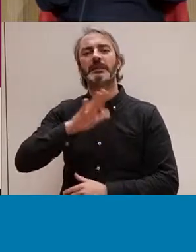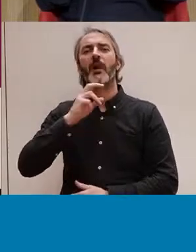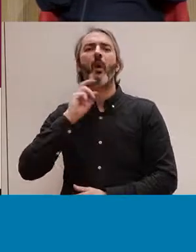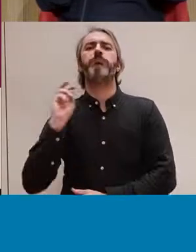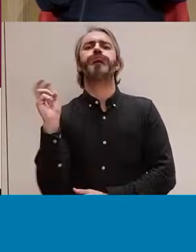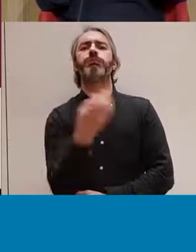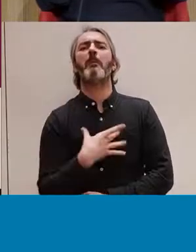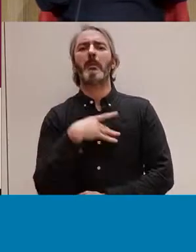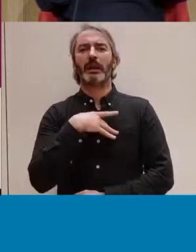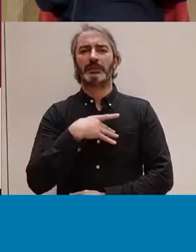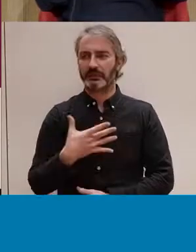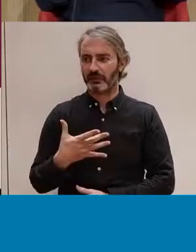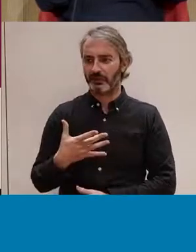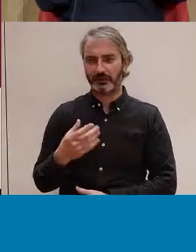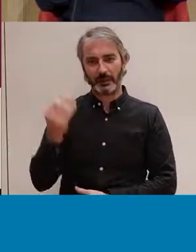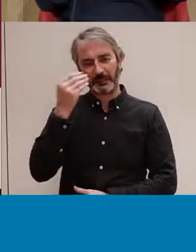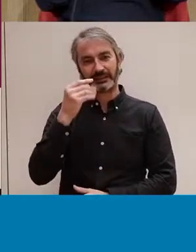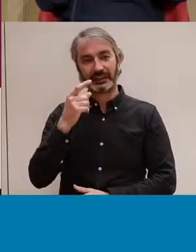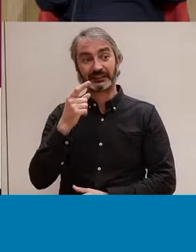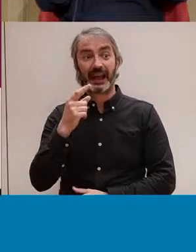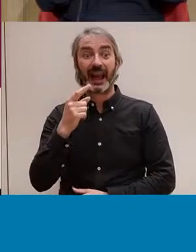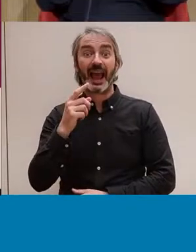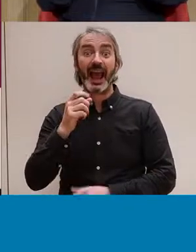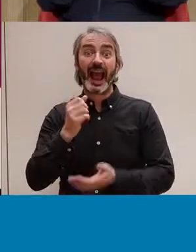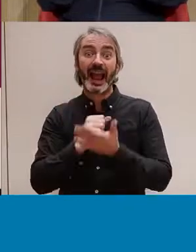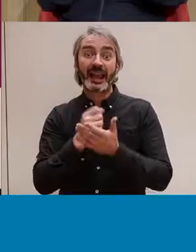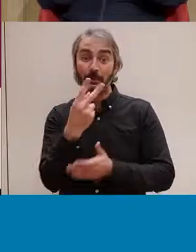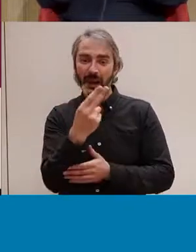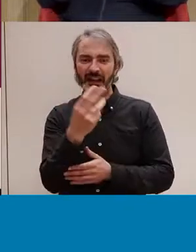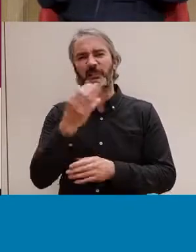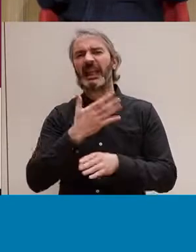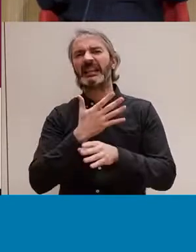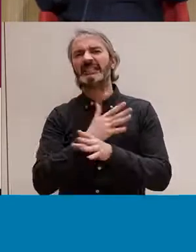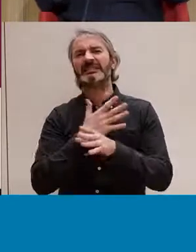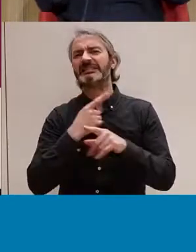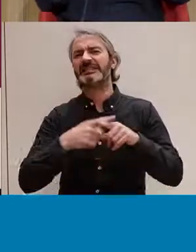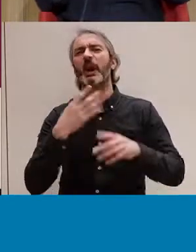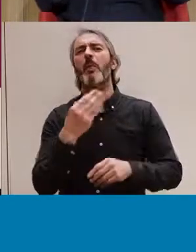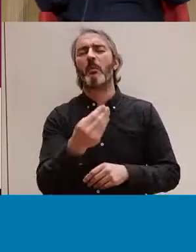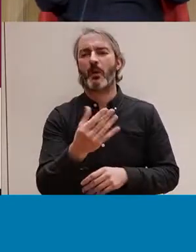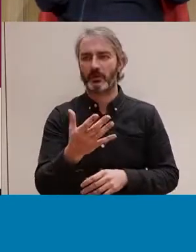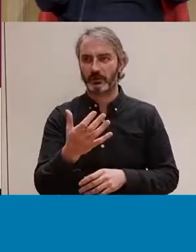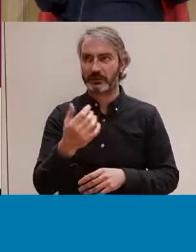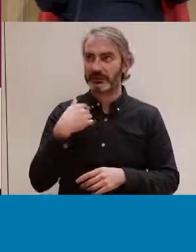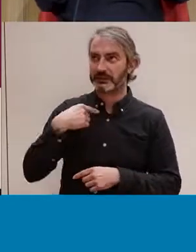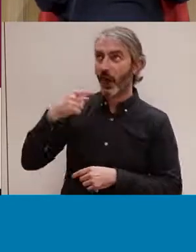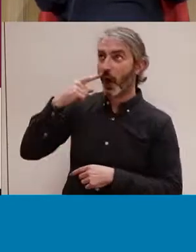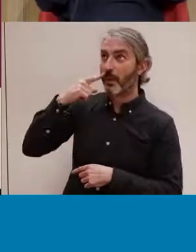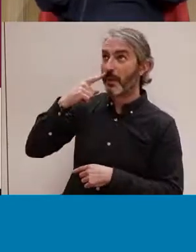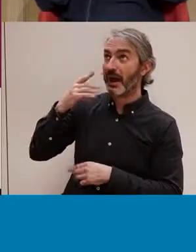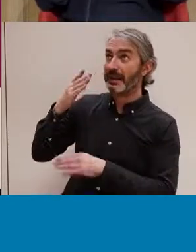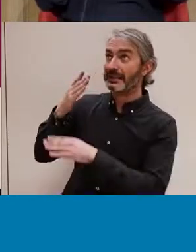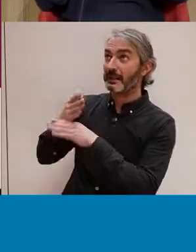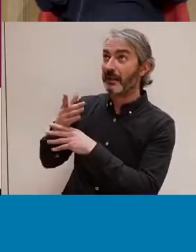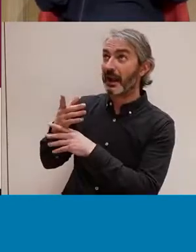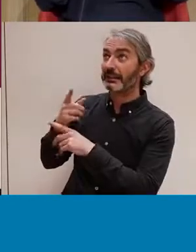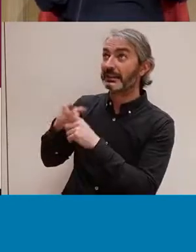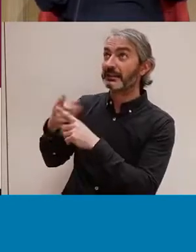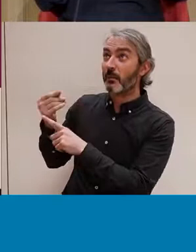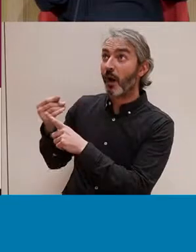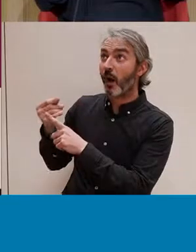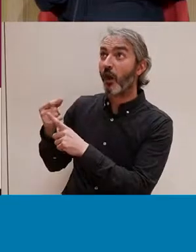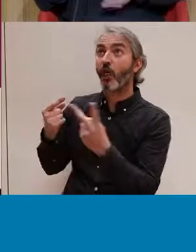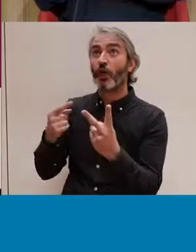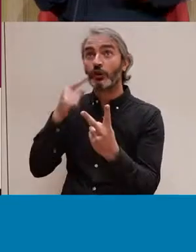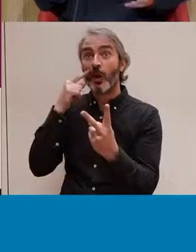gais en relacions on hi haurà sempre molt de sexe, no?, si tu conceps que els homes sempre tenen ganes de follar, doncs imagina't quan es juntes dos nois, no?,